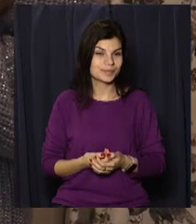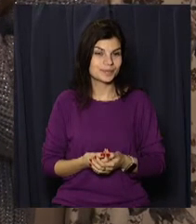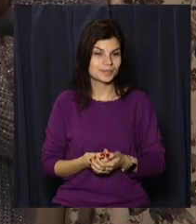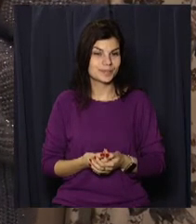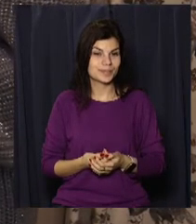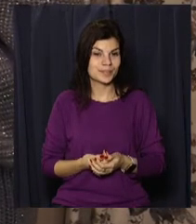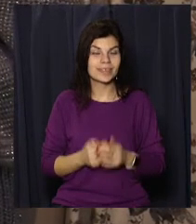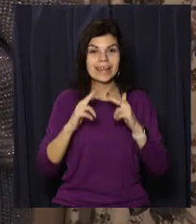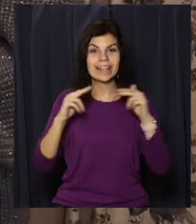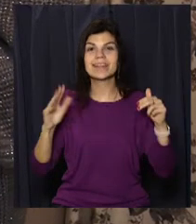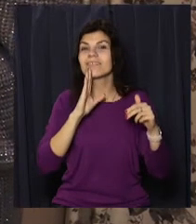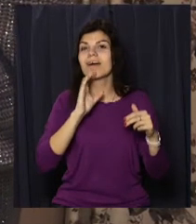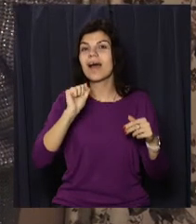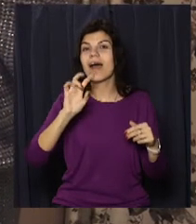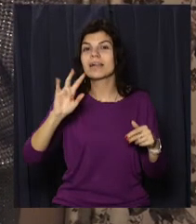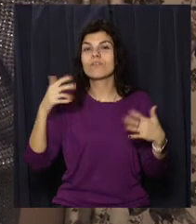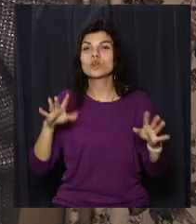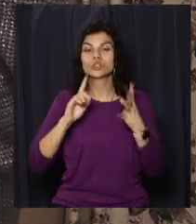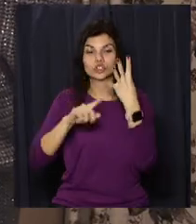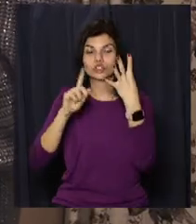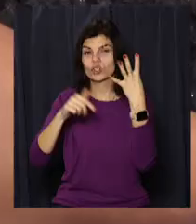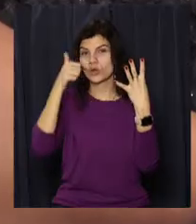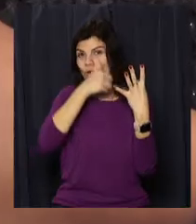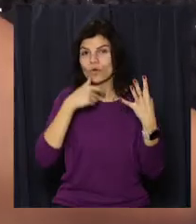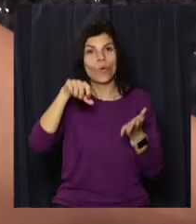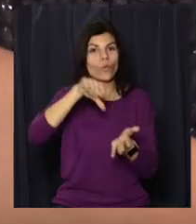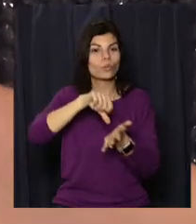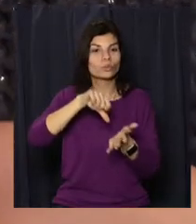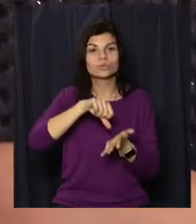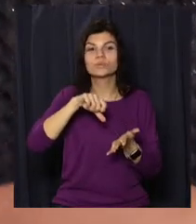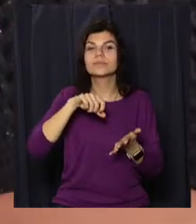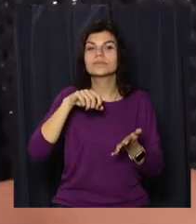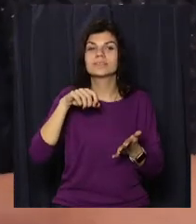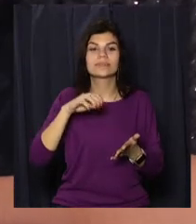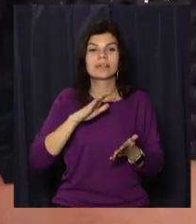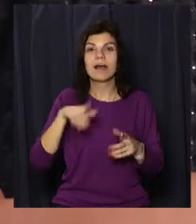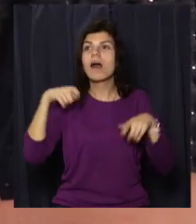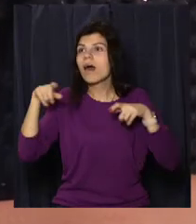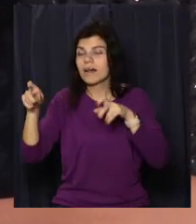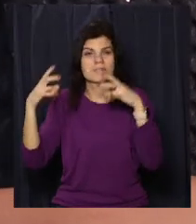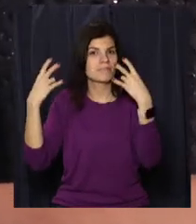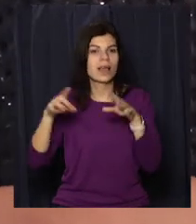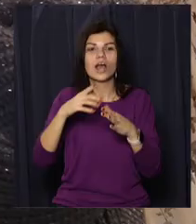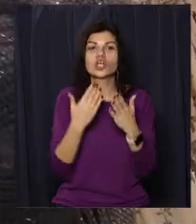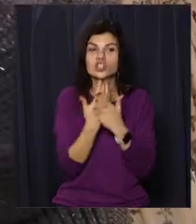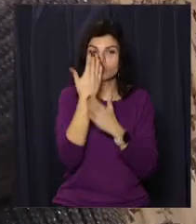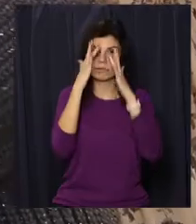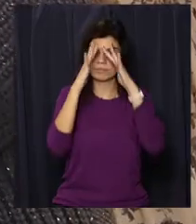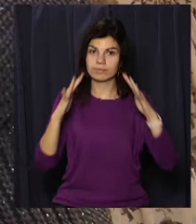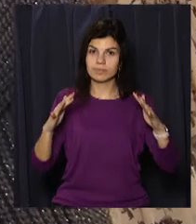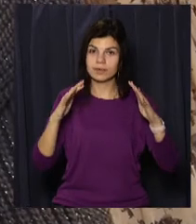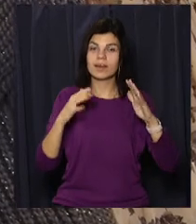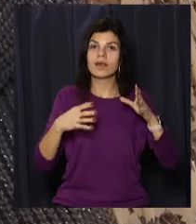Дніпрянка Анна вже четвертий рік поспіль не бере участь у новорічній миточній за декором. Обирає живу ялинку у горщику та